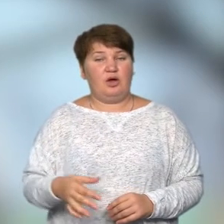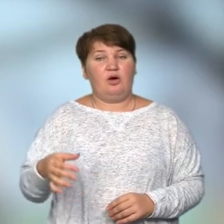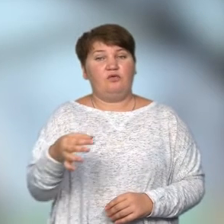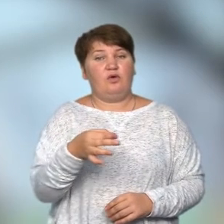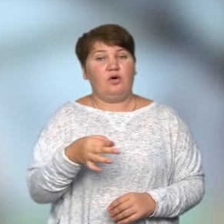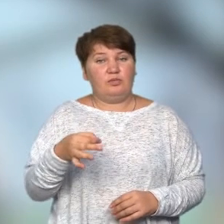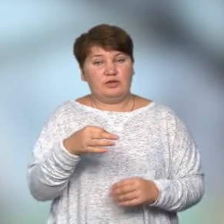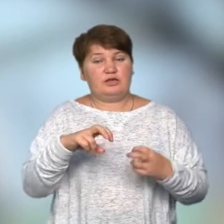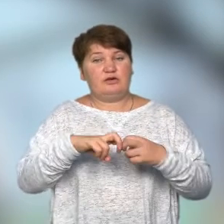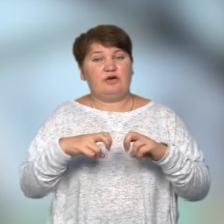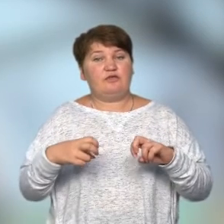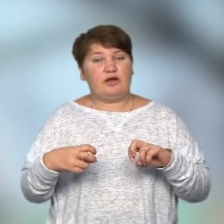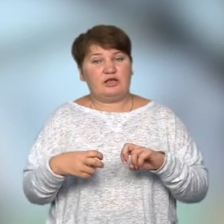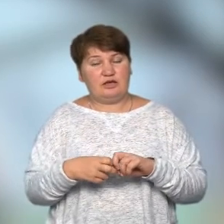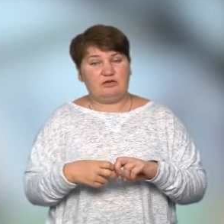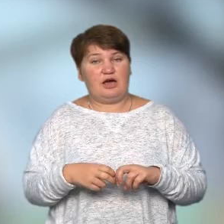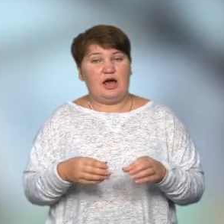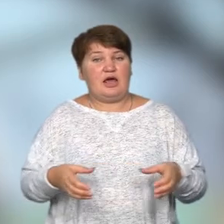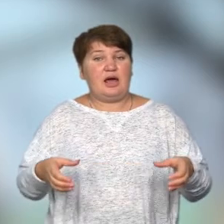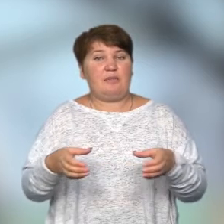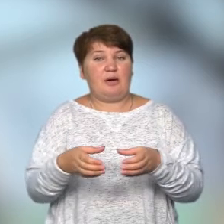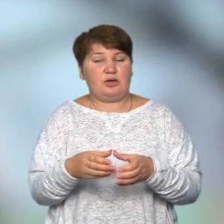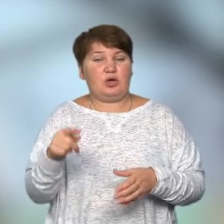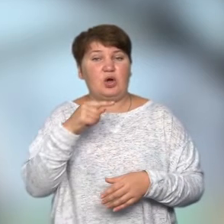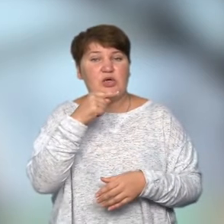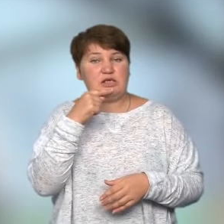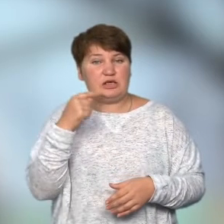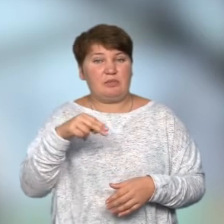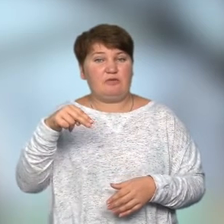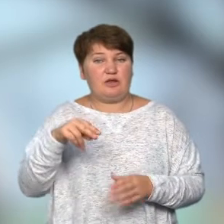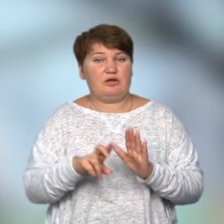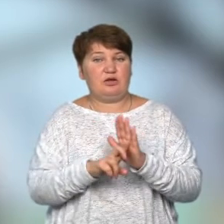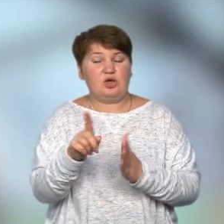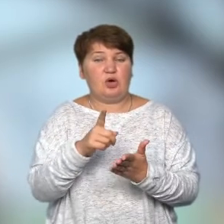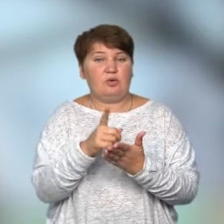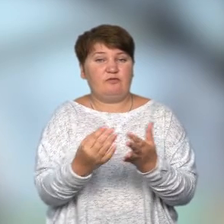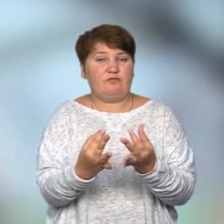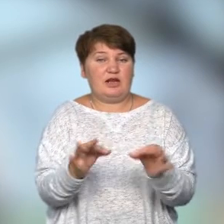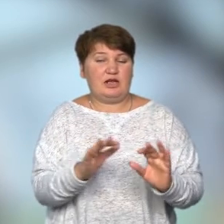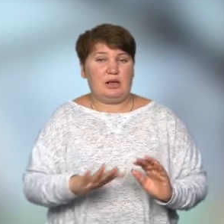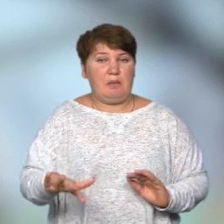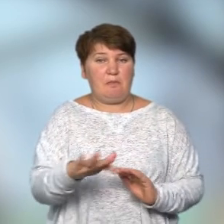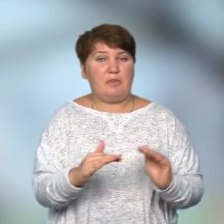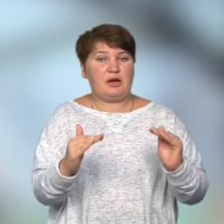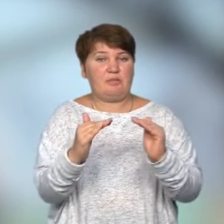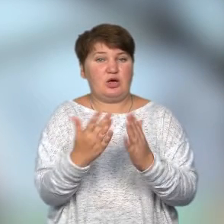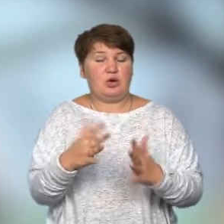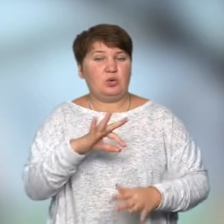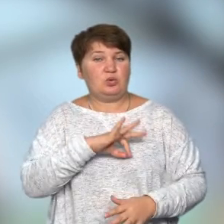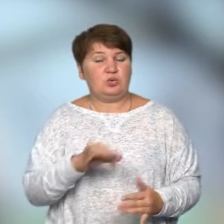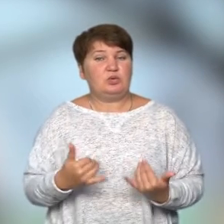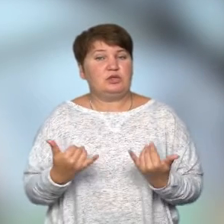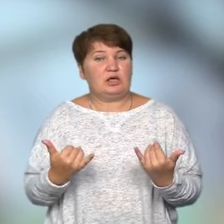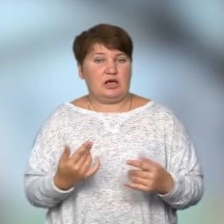Івано-Франківська єпархія Російської православної церкви зобов'язана звільнити приміщення, якими наразі користуються. Це